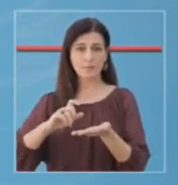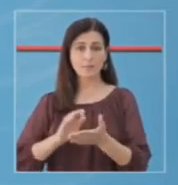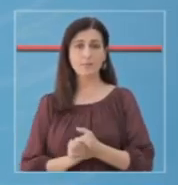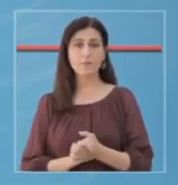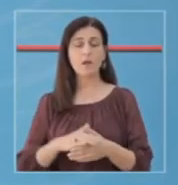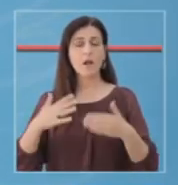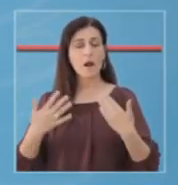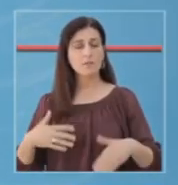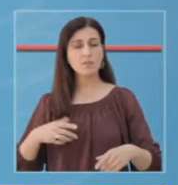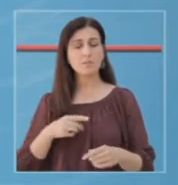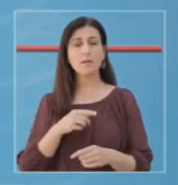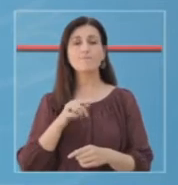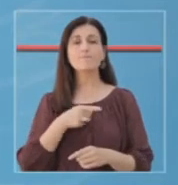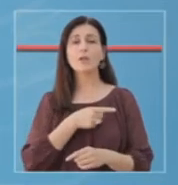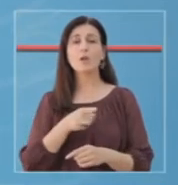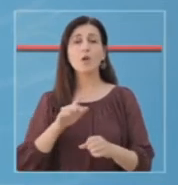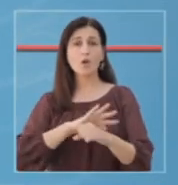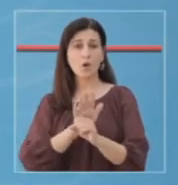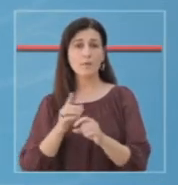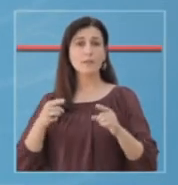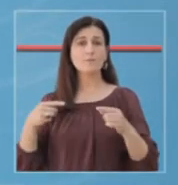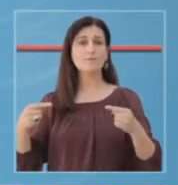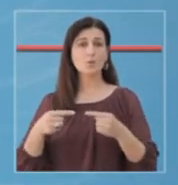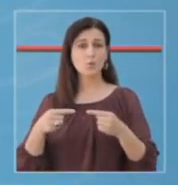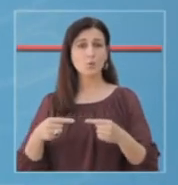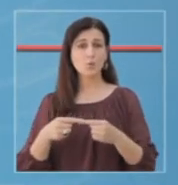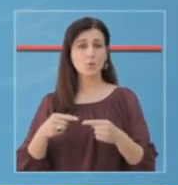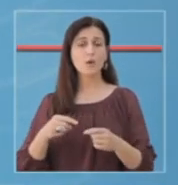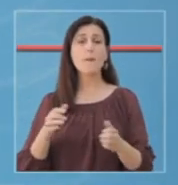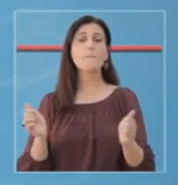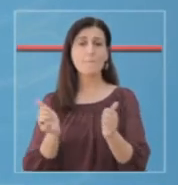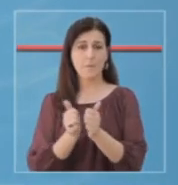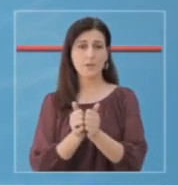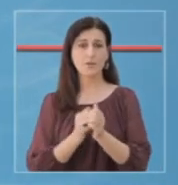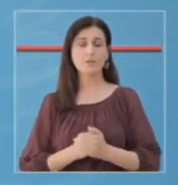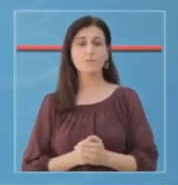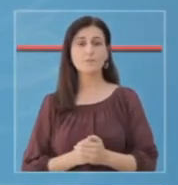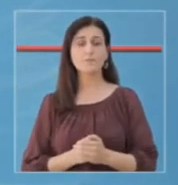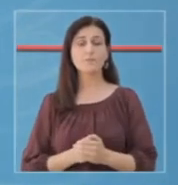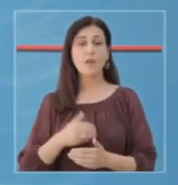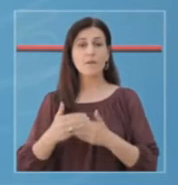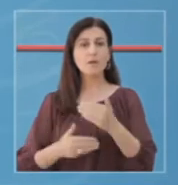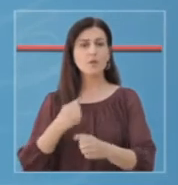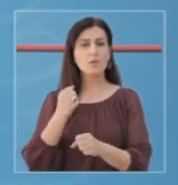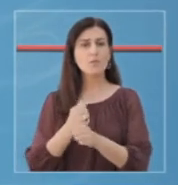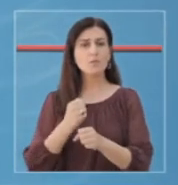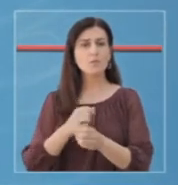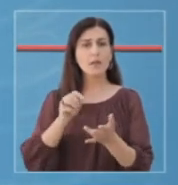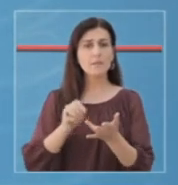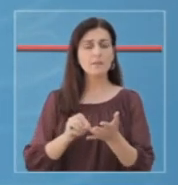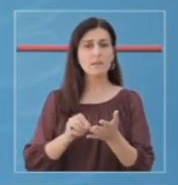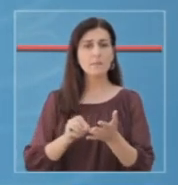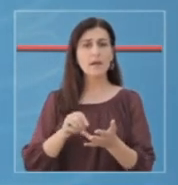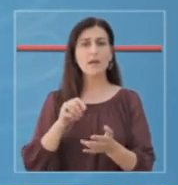luftën kunder COVID-19 jemi të gjithë bashkë. Kanë vijuar testimet në Laboratorin e Virologis në Institutin e Shëndetit Publik në 24